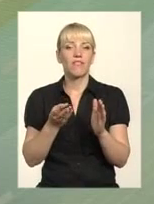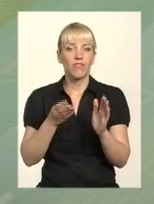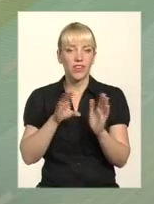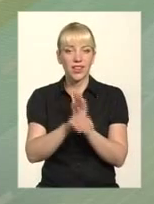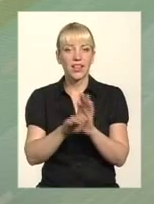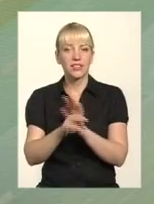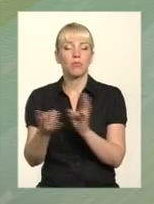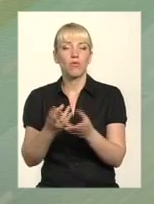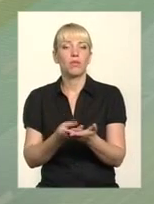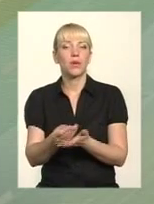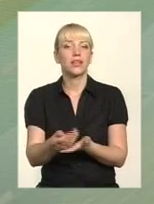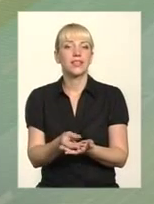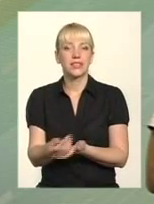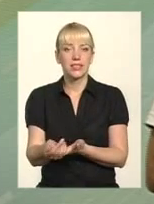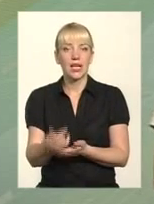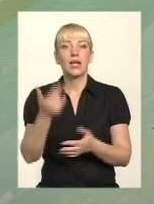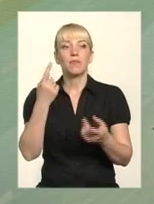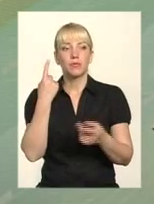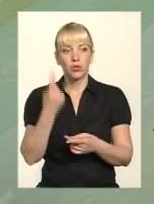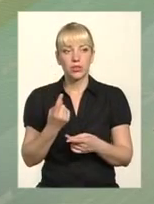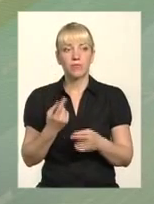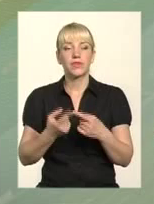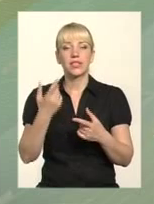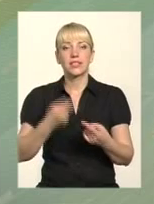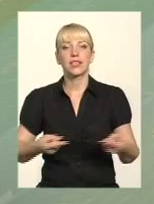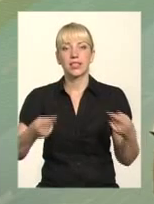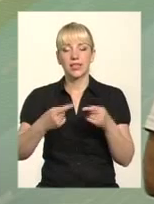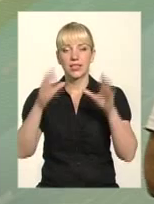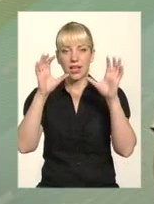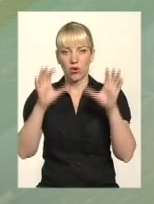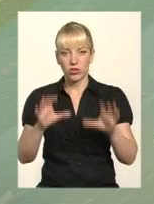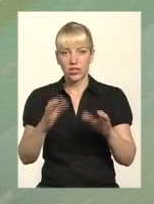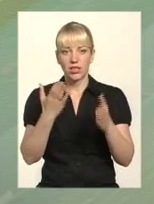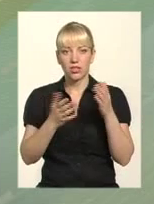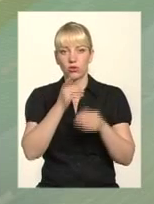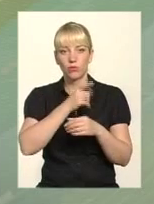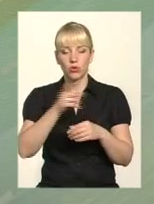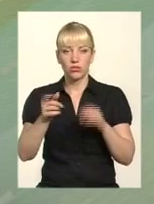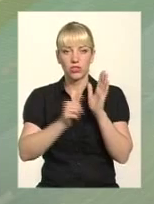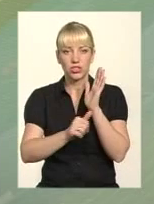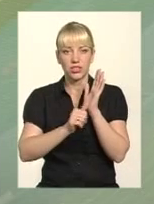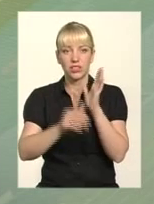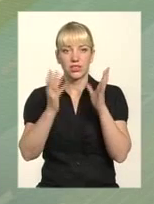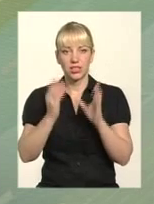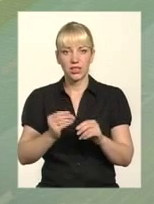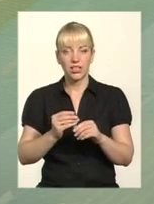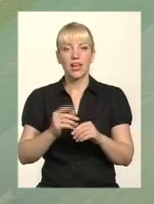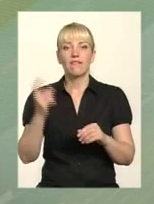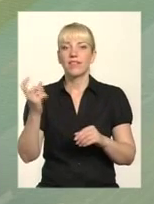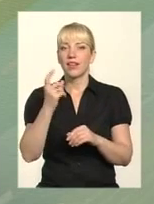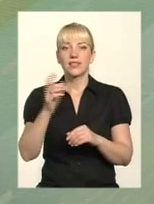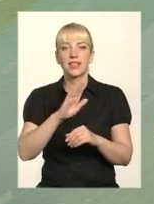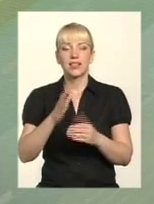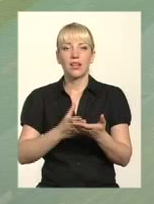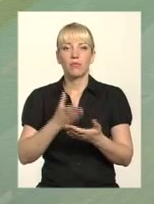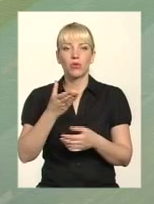розвалиться, якщо його не обслуговувати. По-друге, згідно чинного законодавства, якщо протягом 60 днів власник не платить